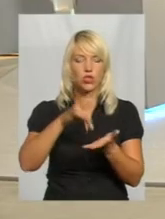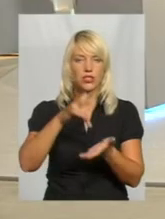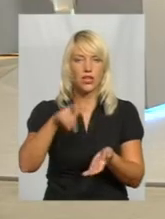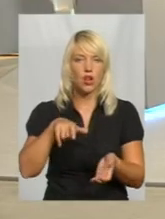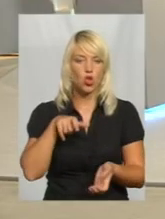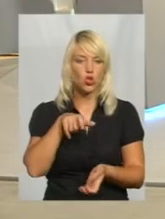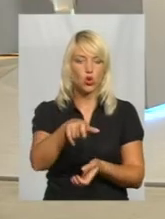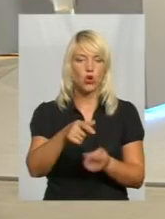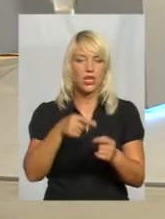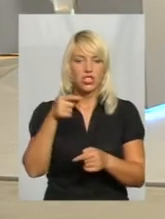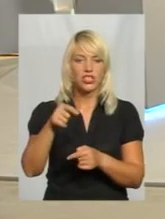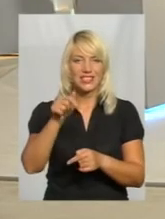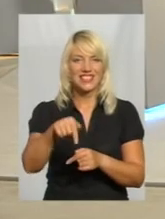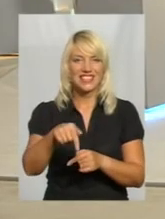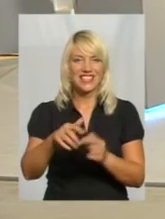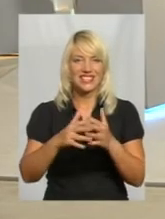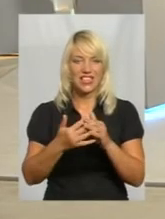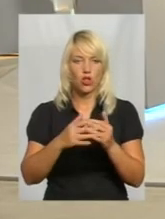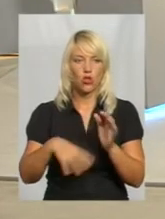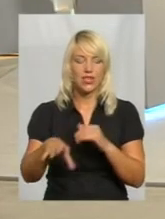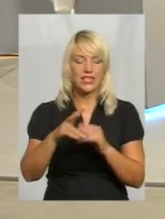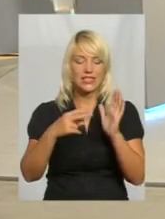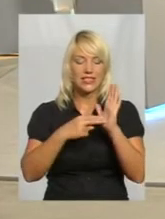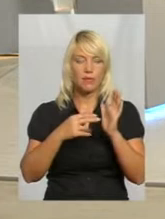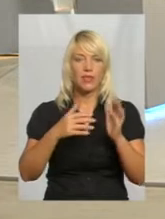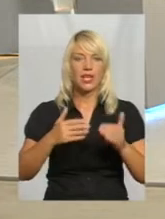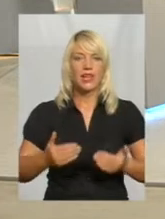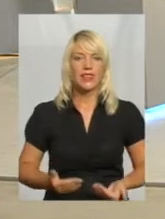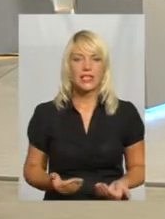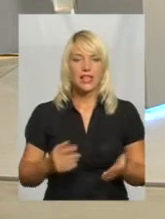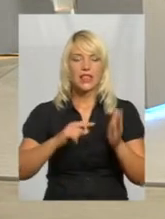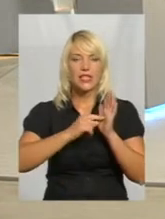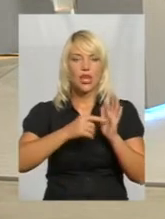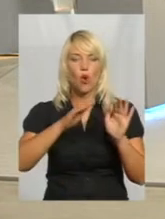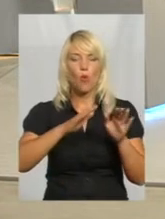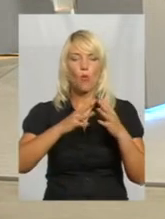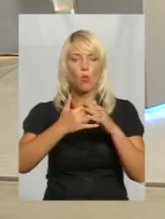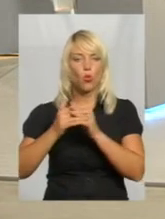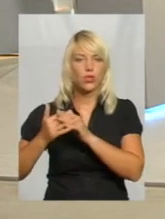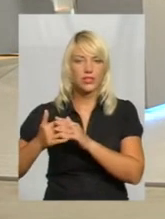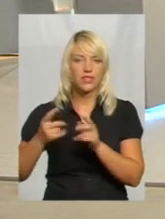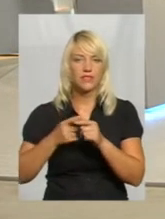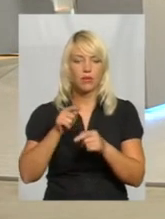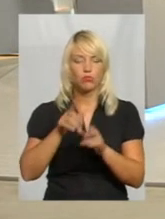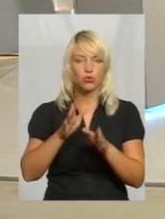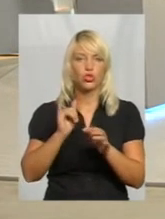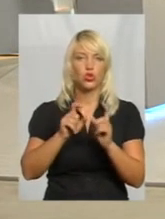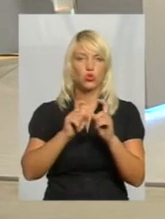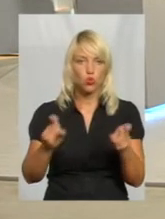дорога йде через це село, і сім населених пунктів, яке буде обслуговувати. Там і буде не тільки школа,